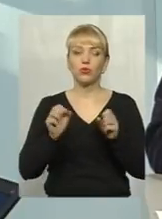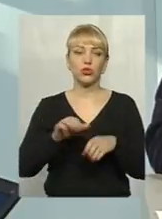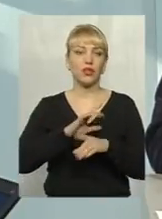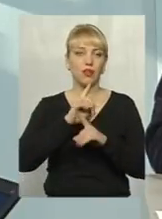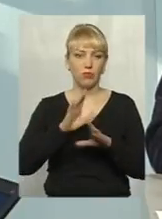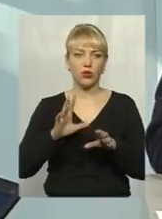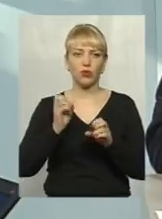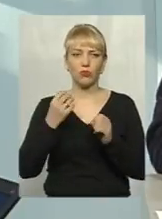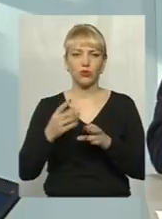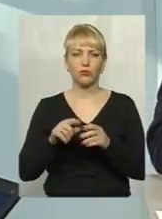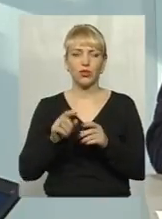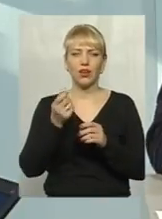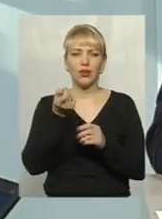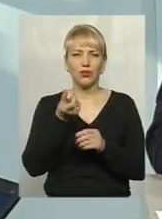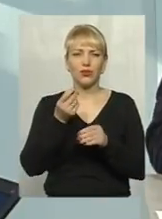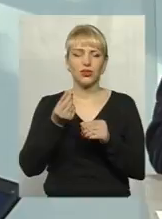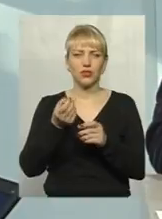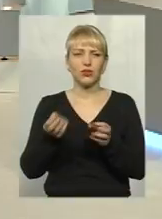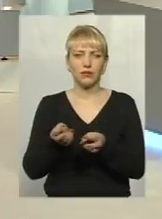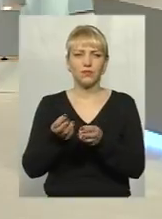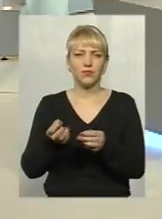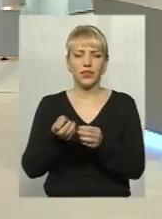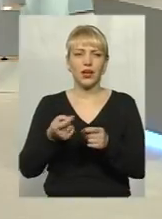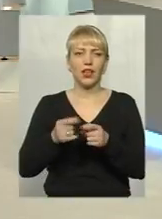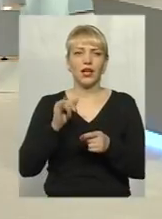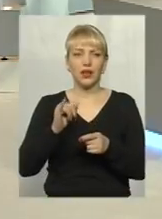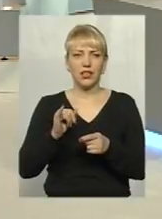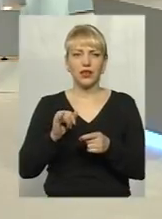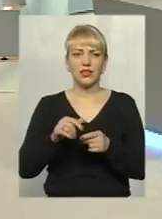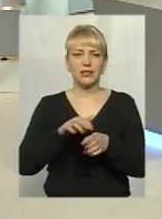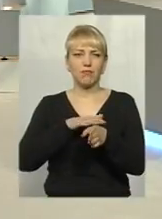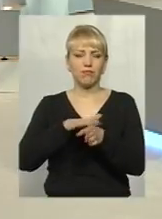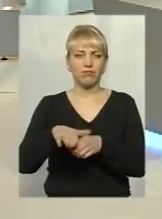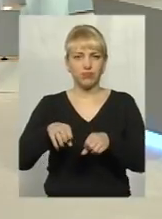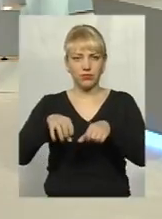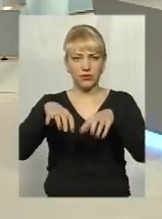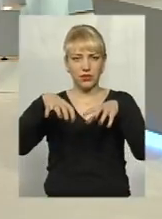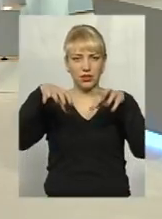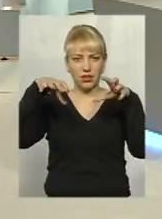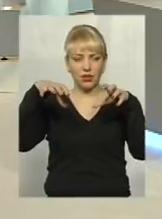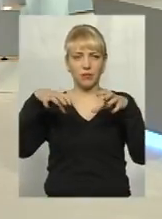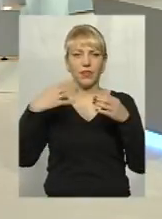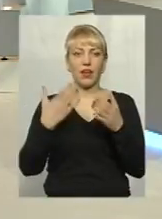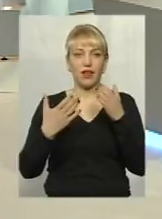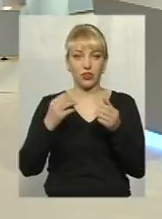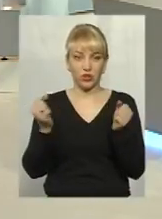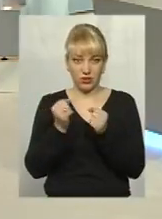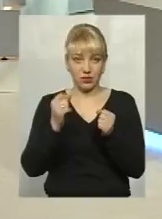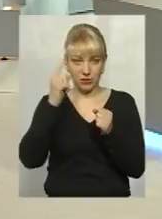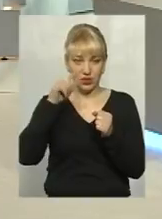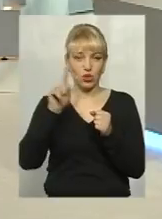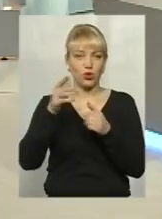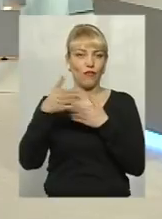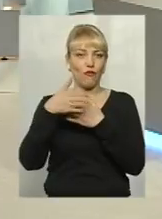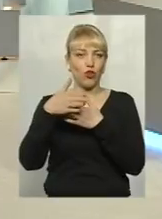бути. Просто буде тління. Тліти може довго, цілу ніч. Тобто заповнюють закрити, якщо це зима, звичайно, форточки